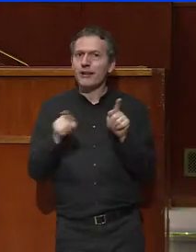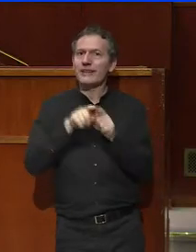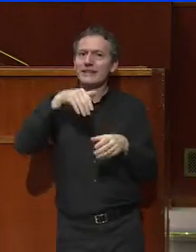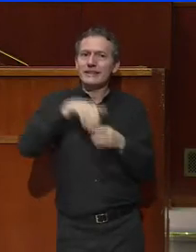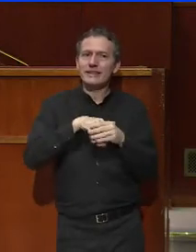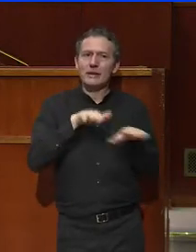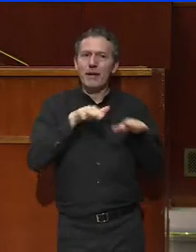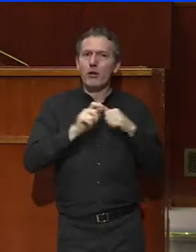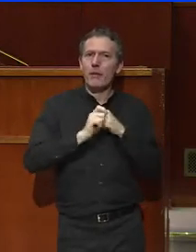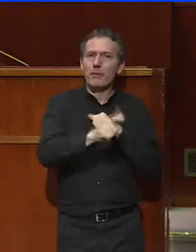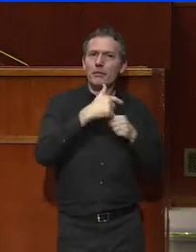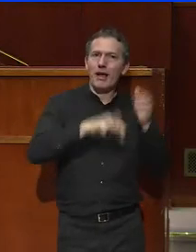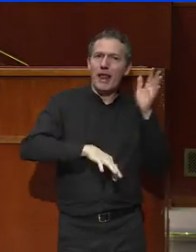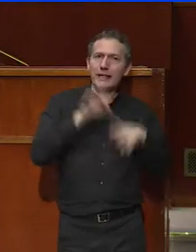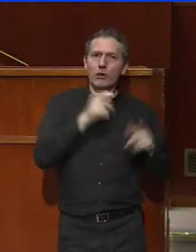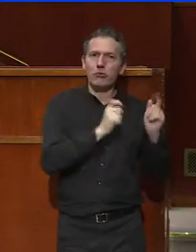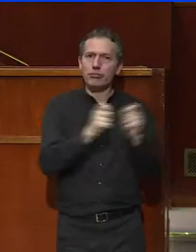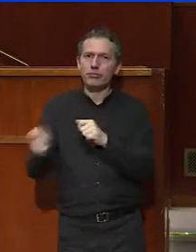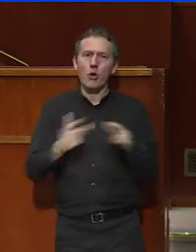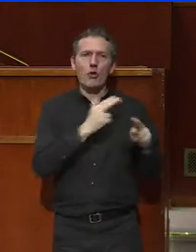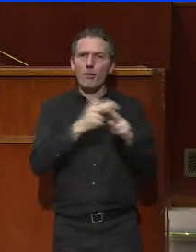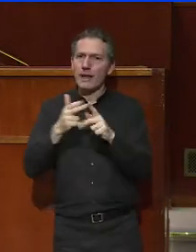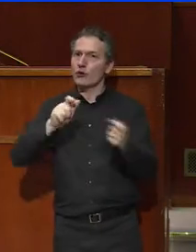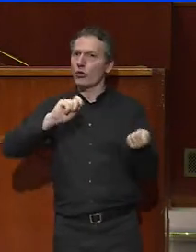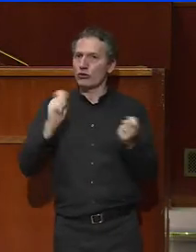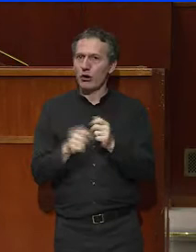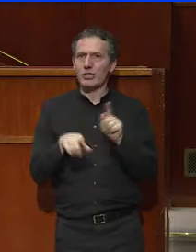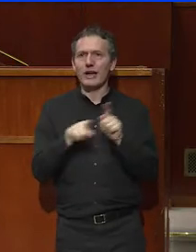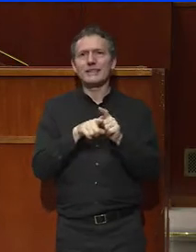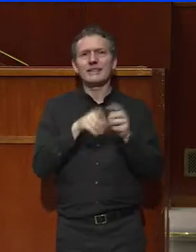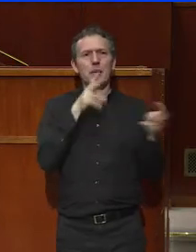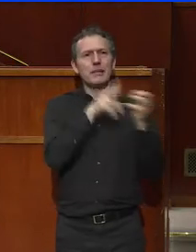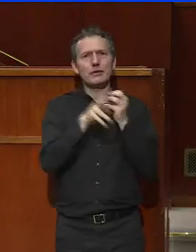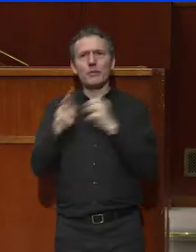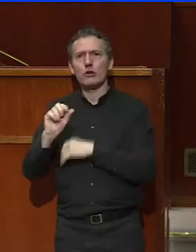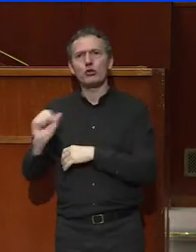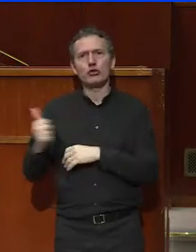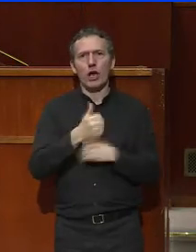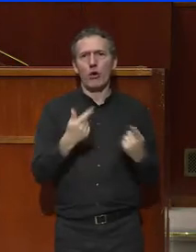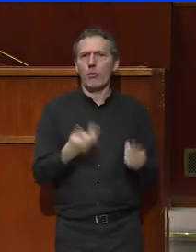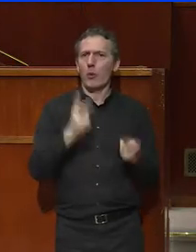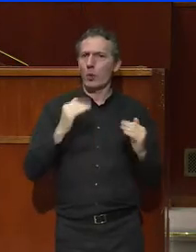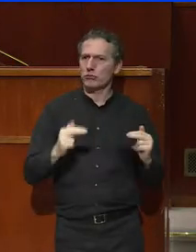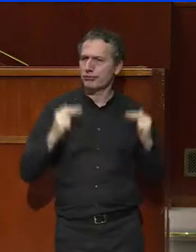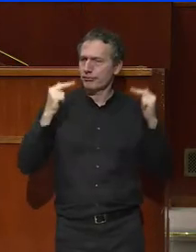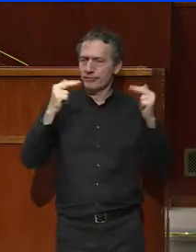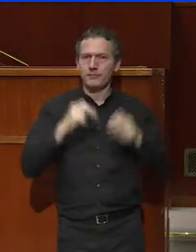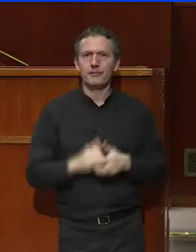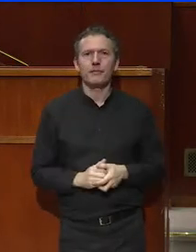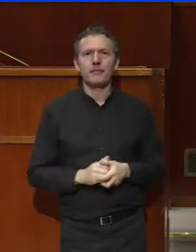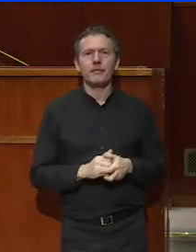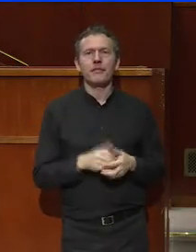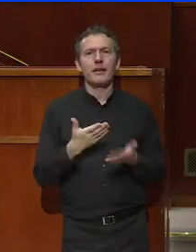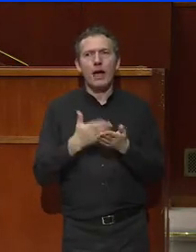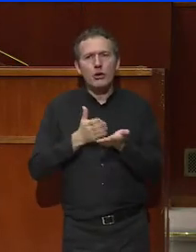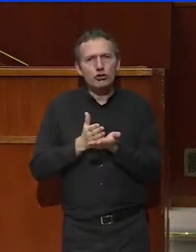modalités d'élection ou de nomination. Renforcement des missions. Je n'y reviens pas. Mais quel chemin parcouru